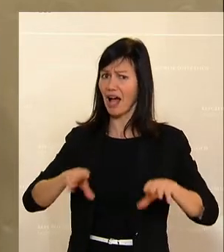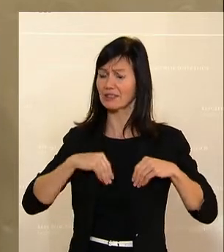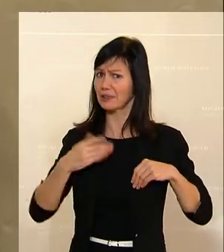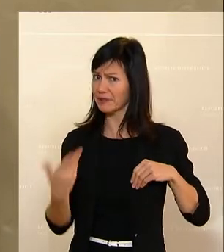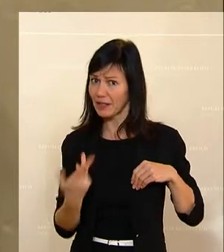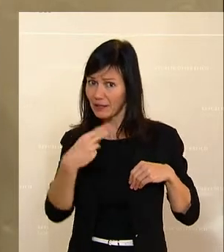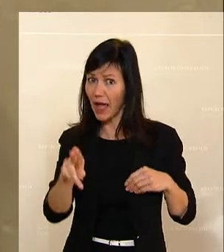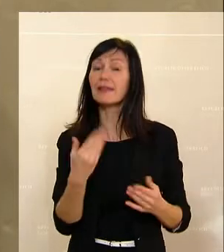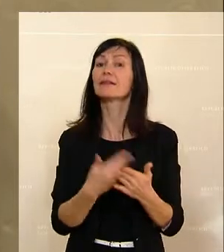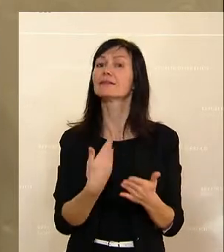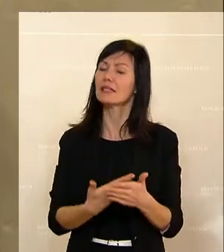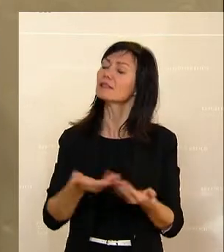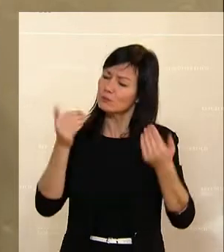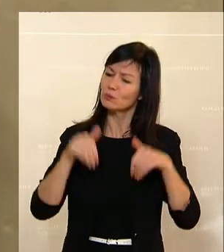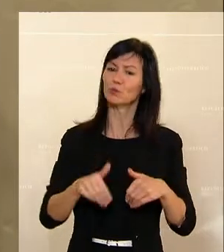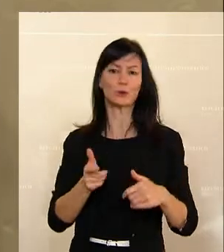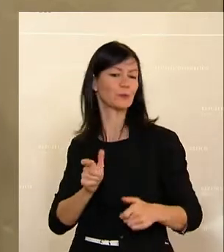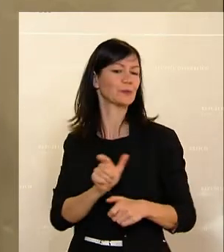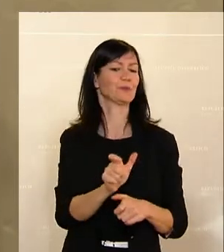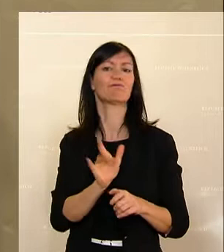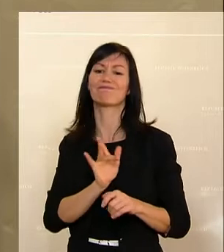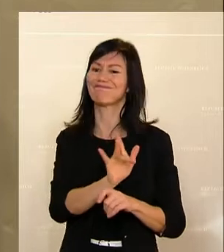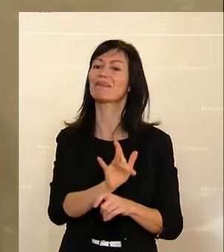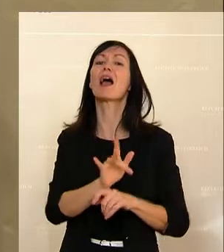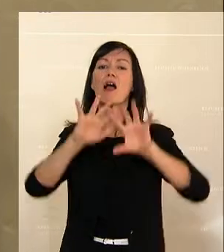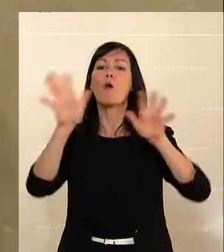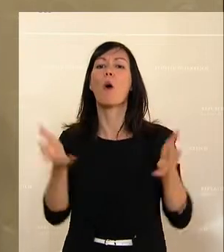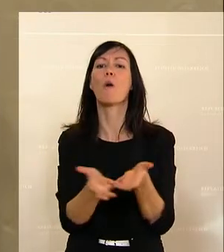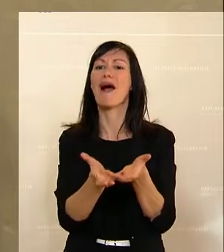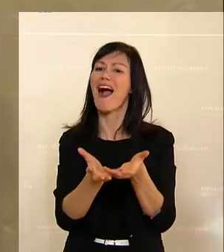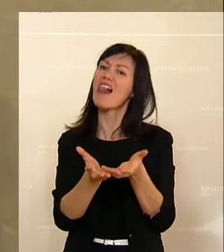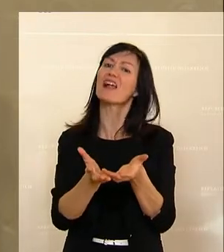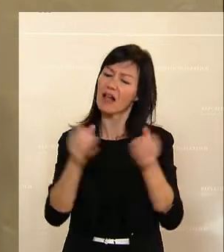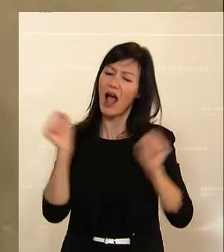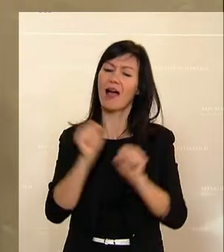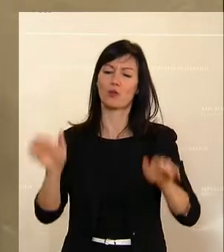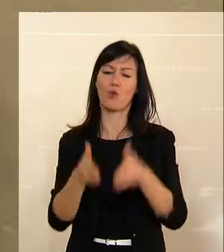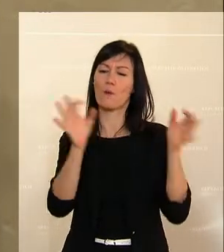Möglichkeit, das zu unterbinden, ist und bleibt der globale Ausstieg aus der Atomindustrie.